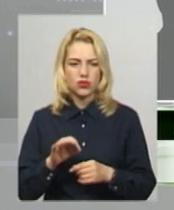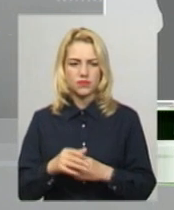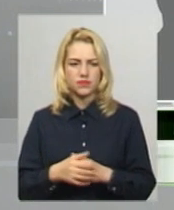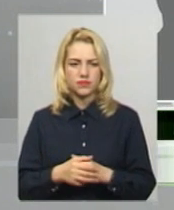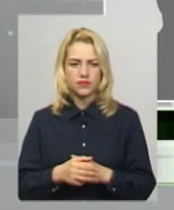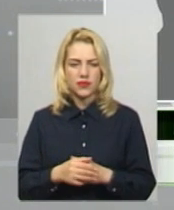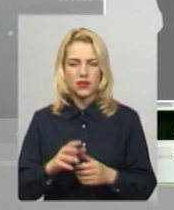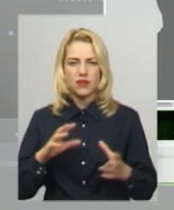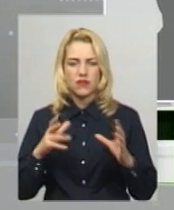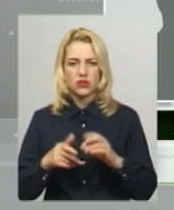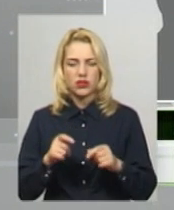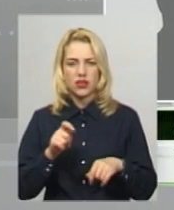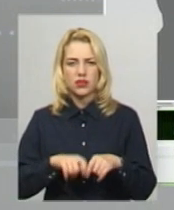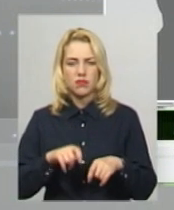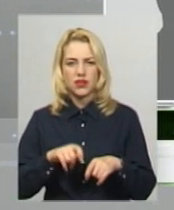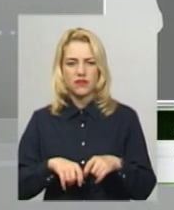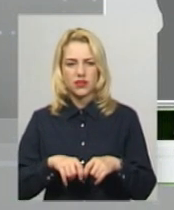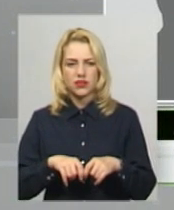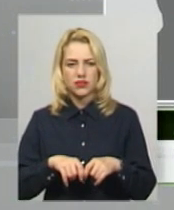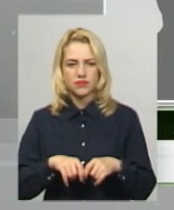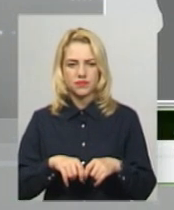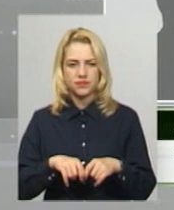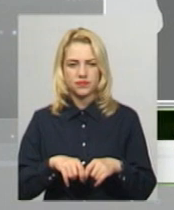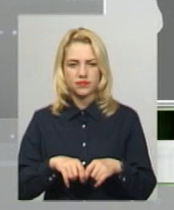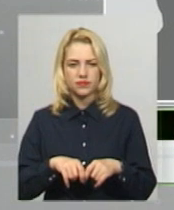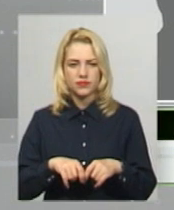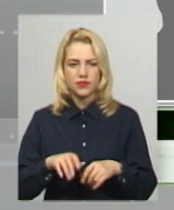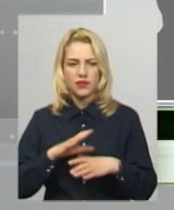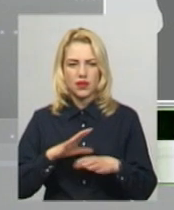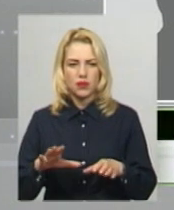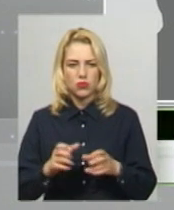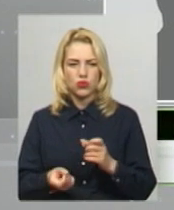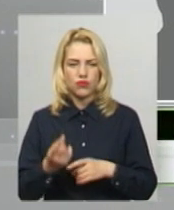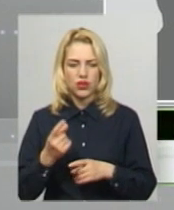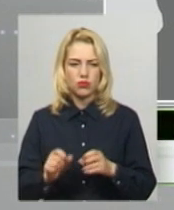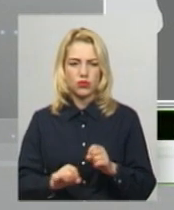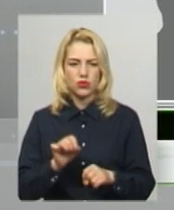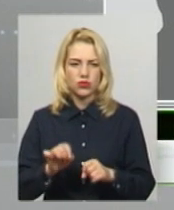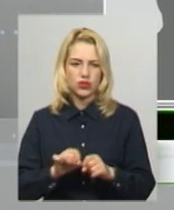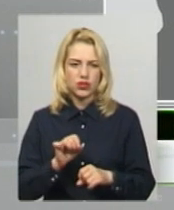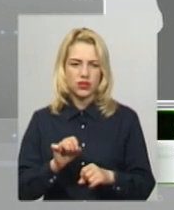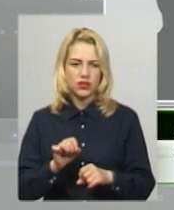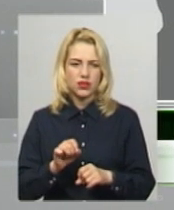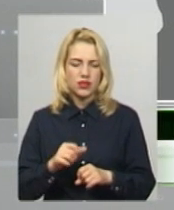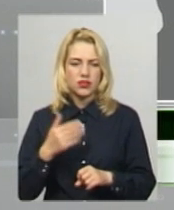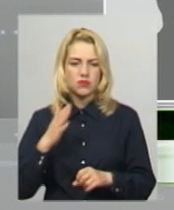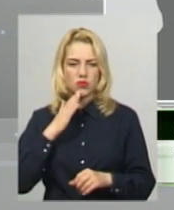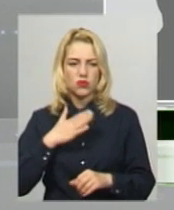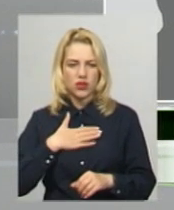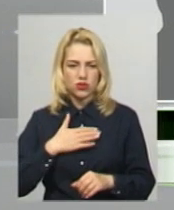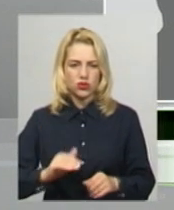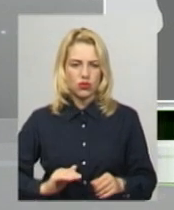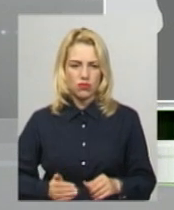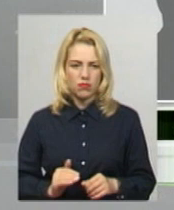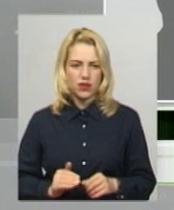В результаті перевірки Держпродспоживслужбою не було виявлено порушень з боку нашої